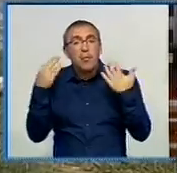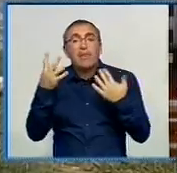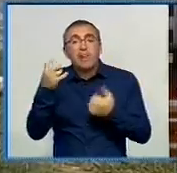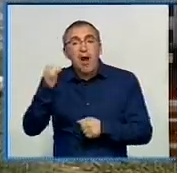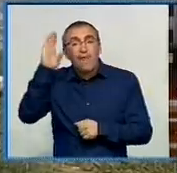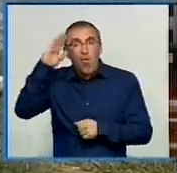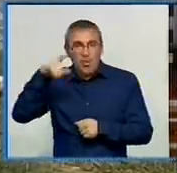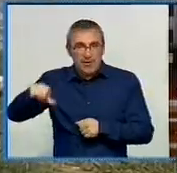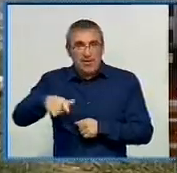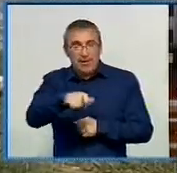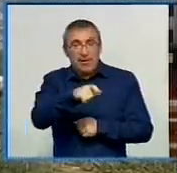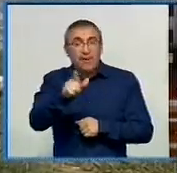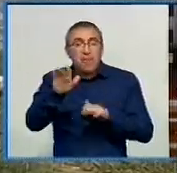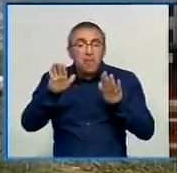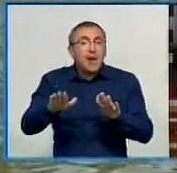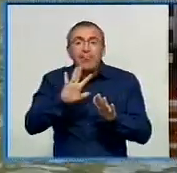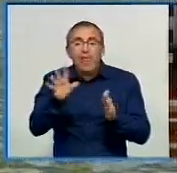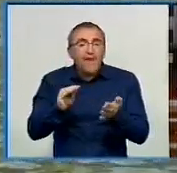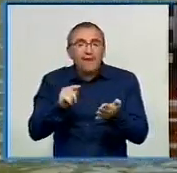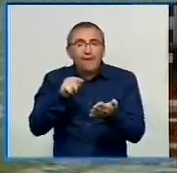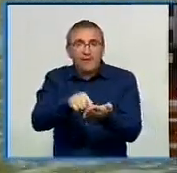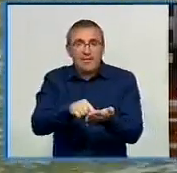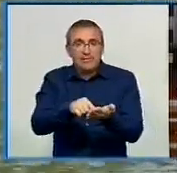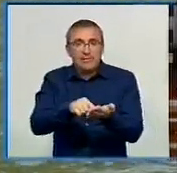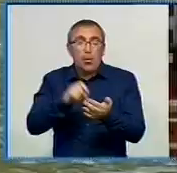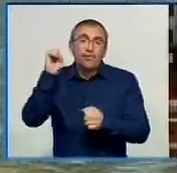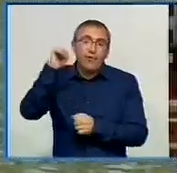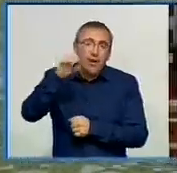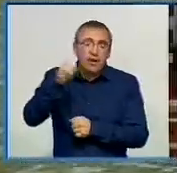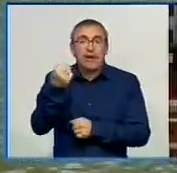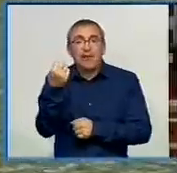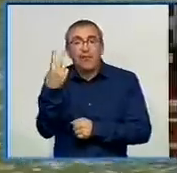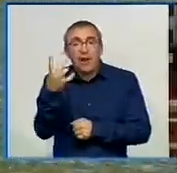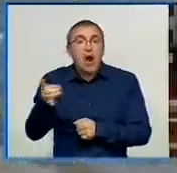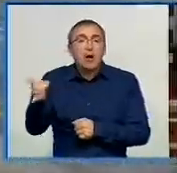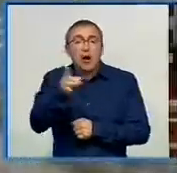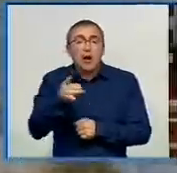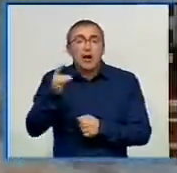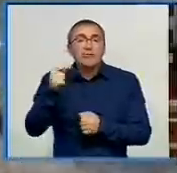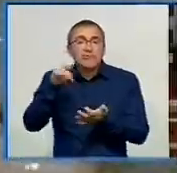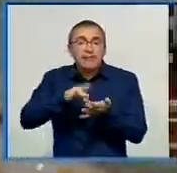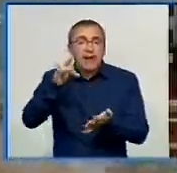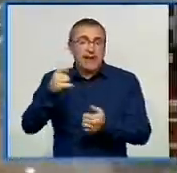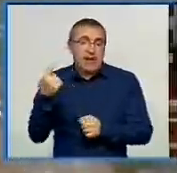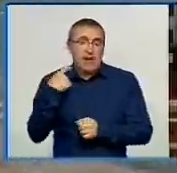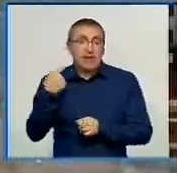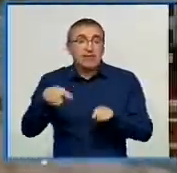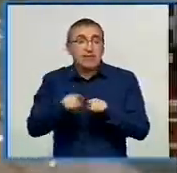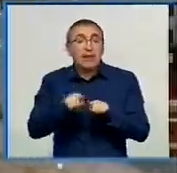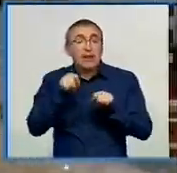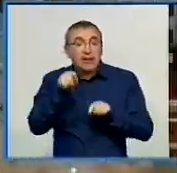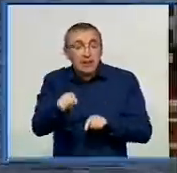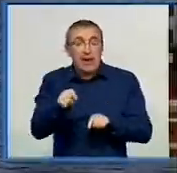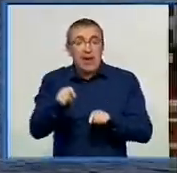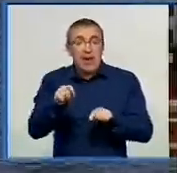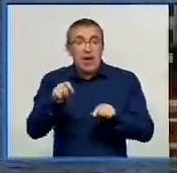Жодного такого місця не визначено в обласному центрі, Світловодську та 12 районних центрах Кіровоградщини. І це попри те, що на